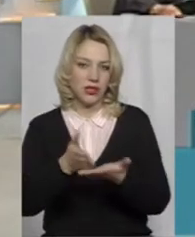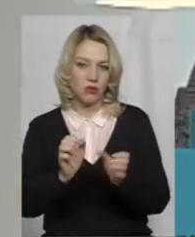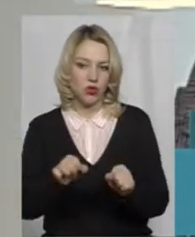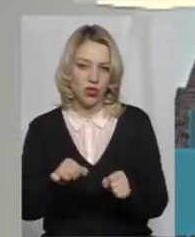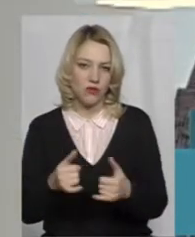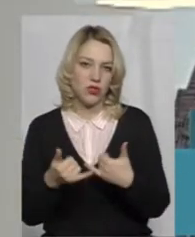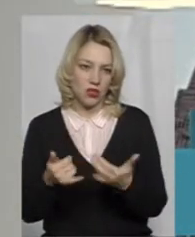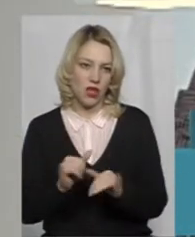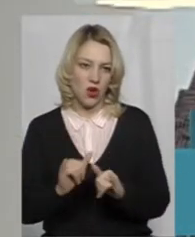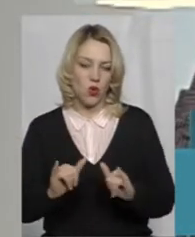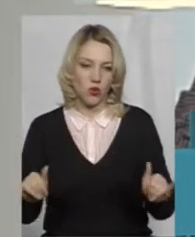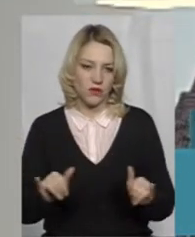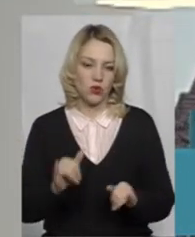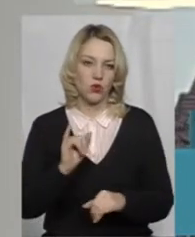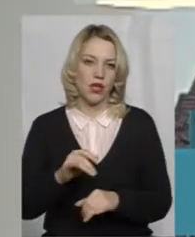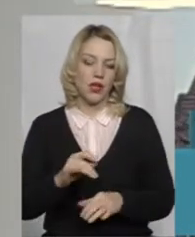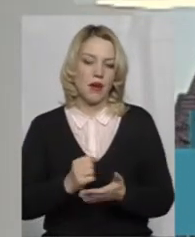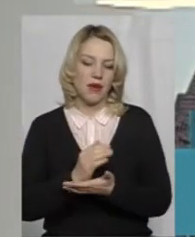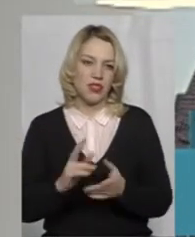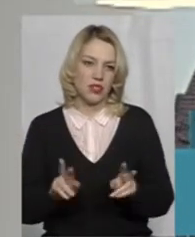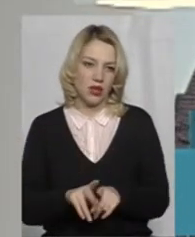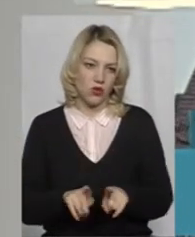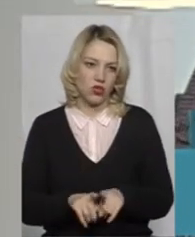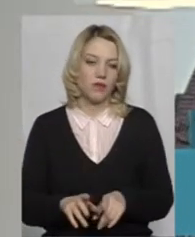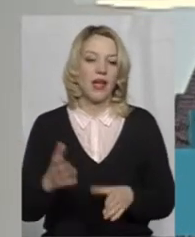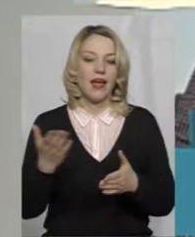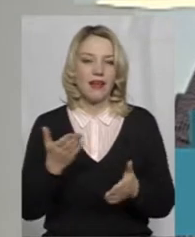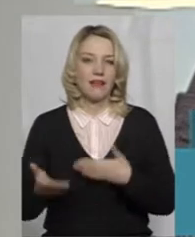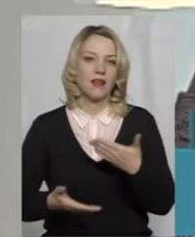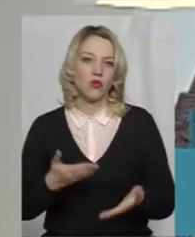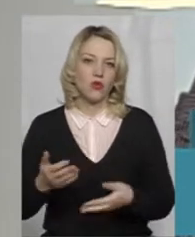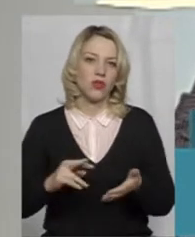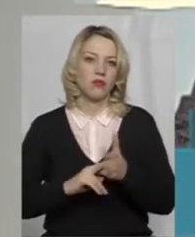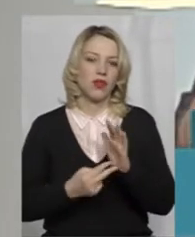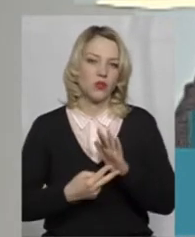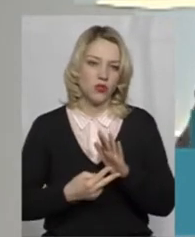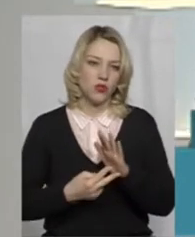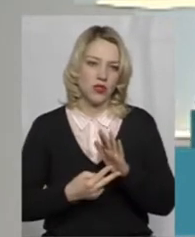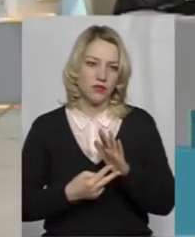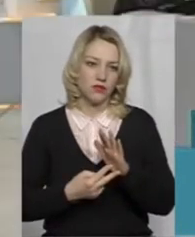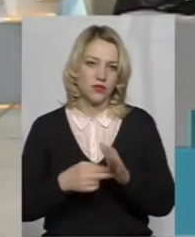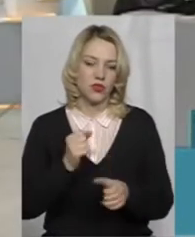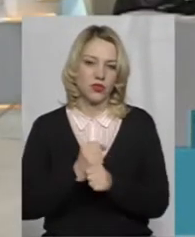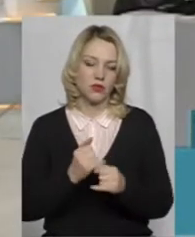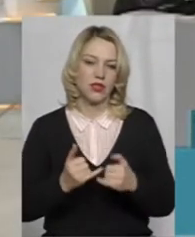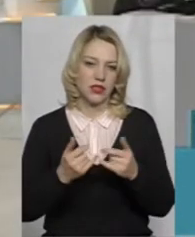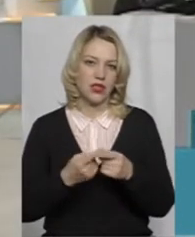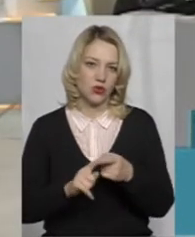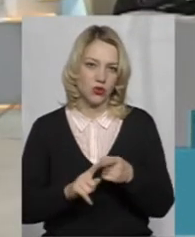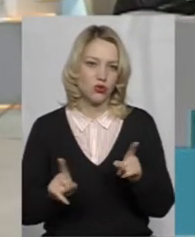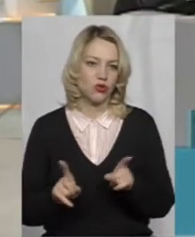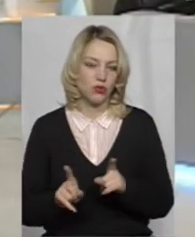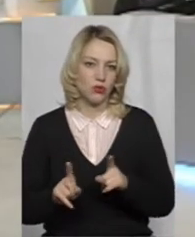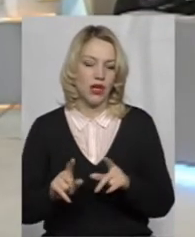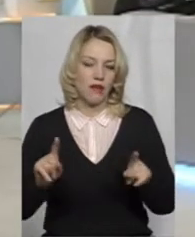можливість для розвідку. І мережі також. Які кроки планується зробити для того, щоб